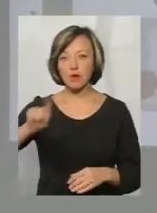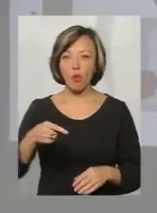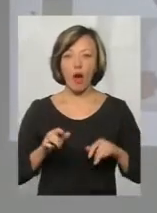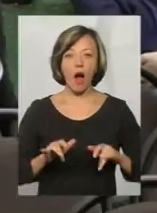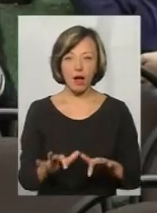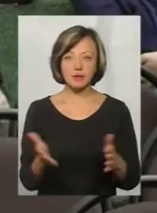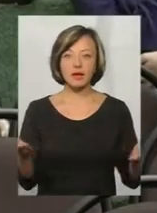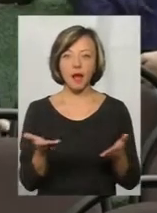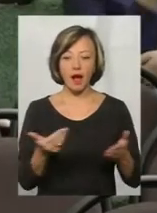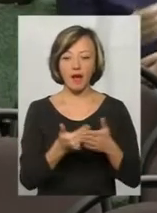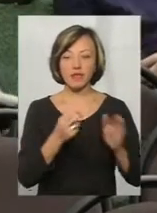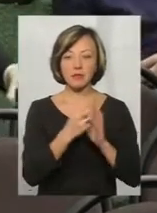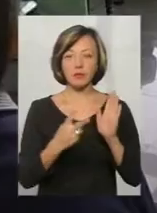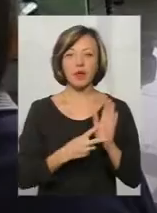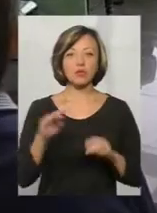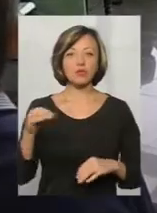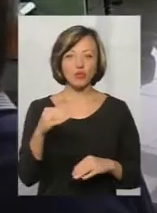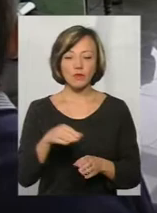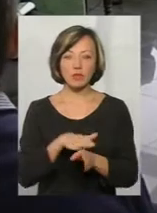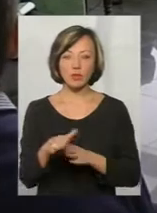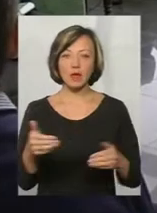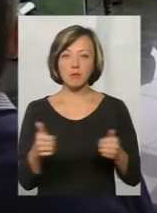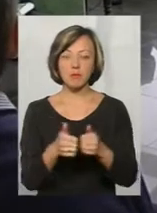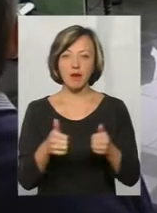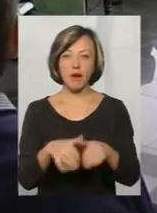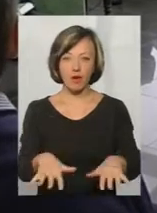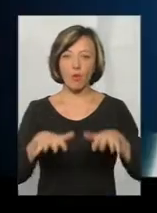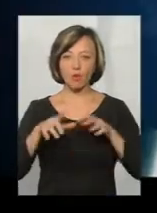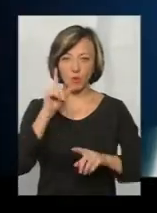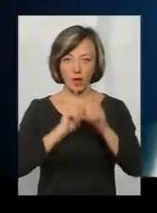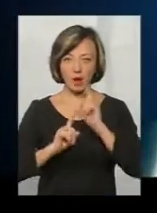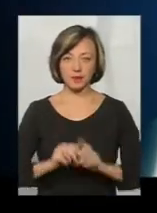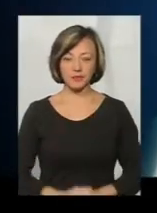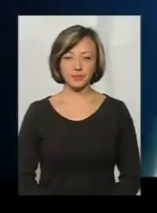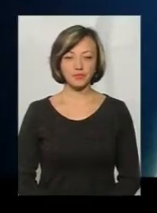акції, яка від 17 жовтня відбувається під стінами Верховної Ради.